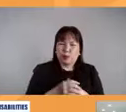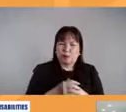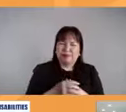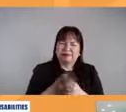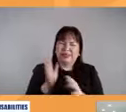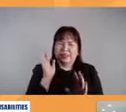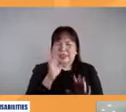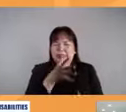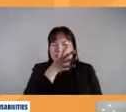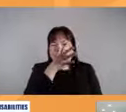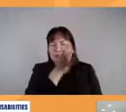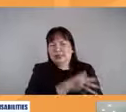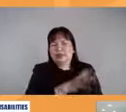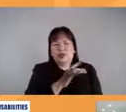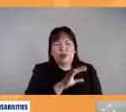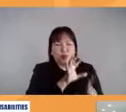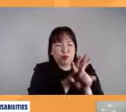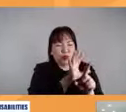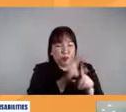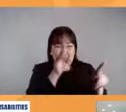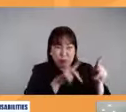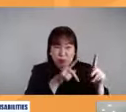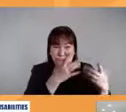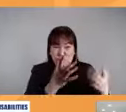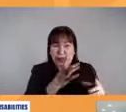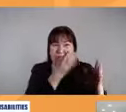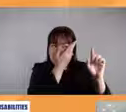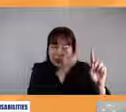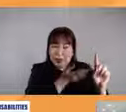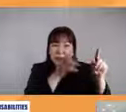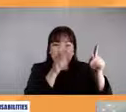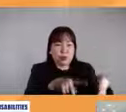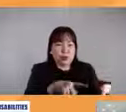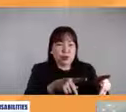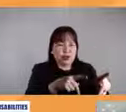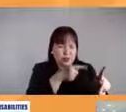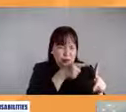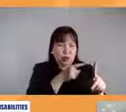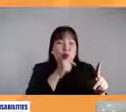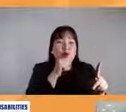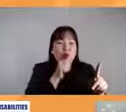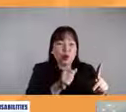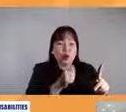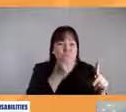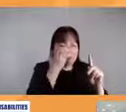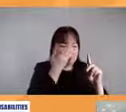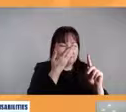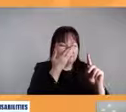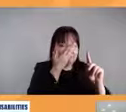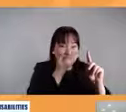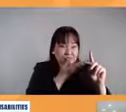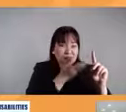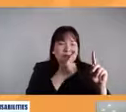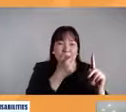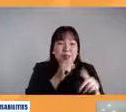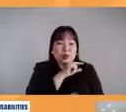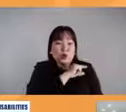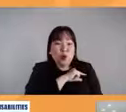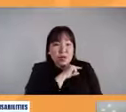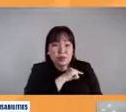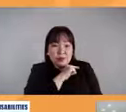tayo sa personality based voting hence we look at the competencies in the qualification of the candidate kasi